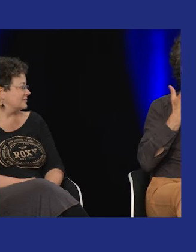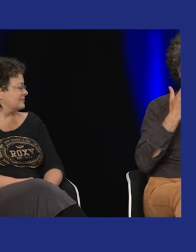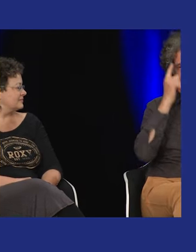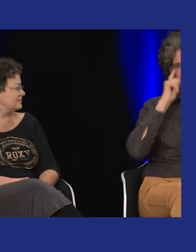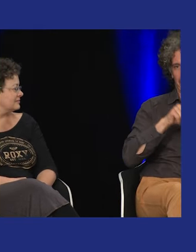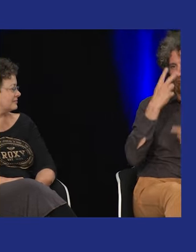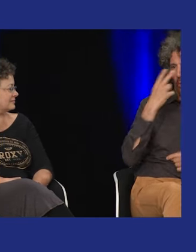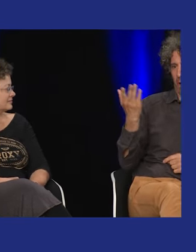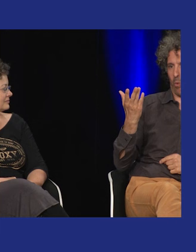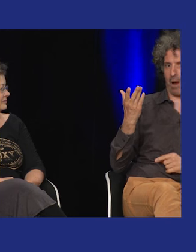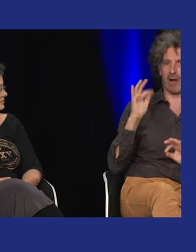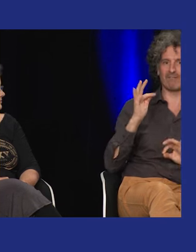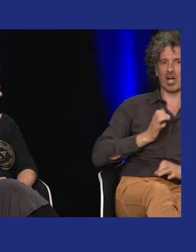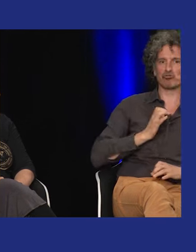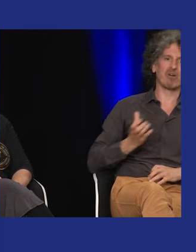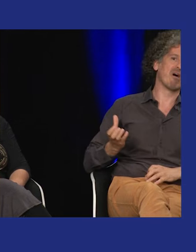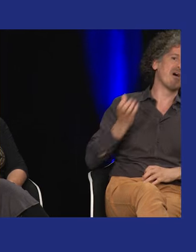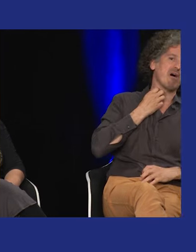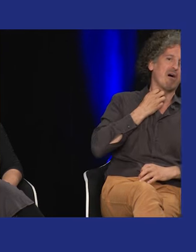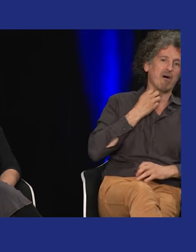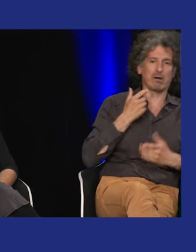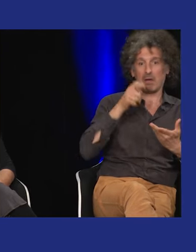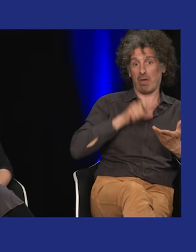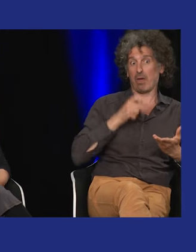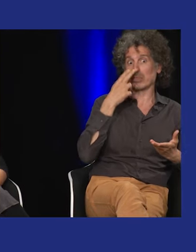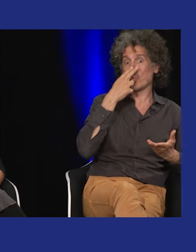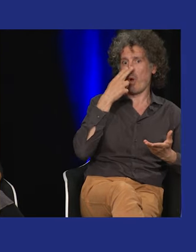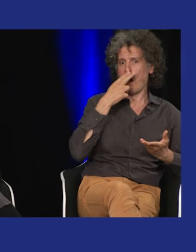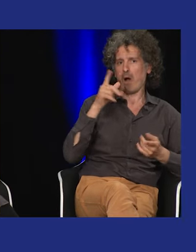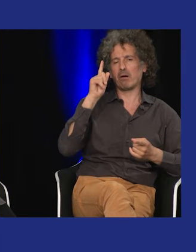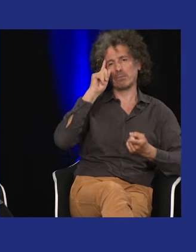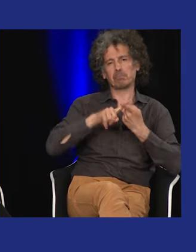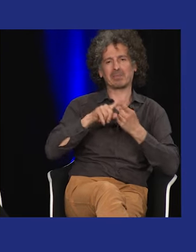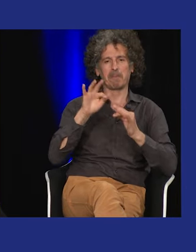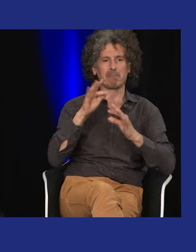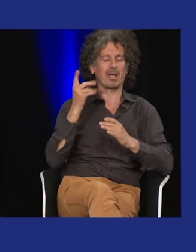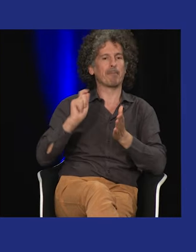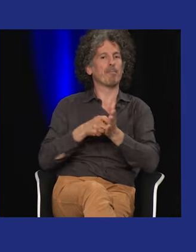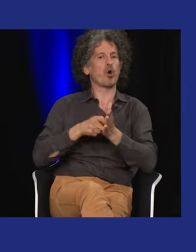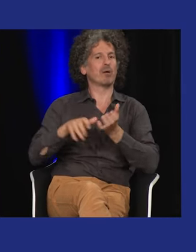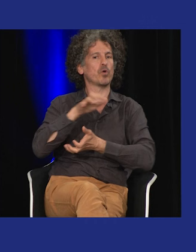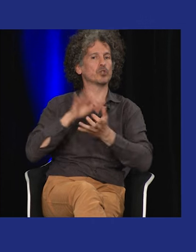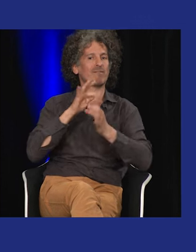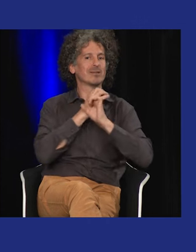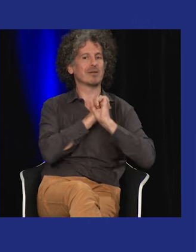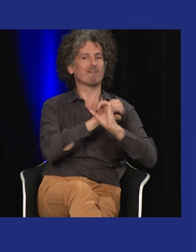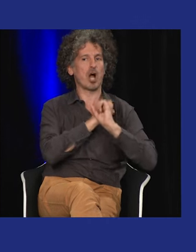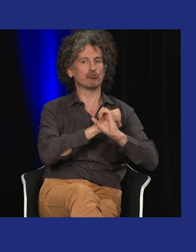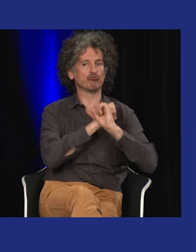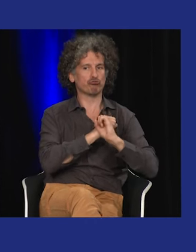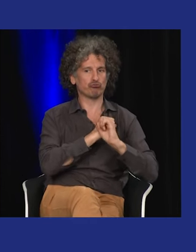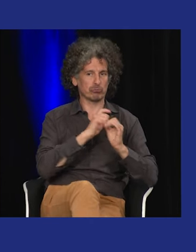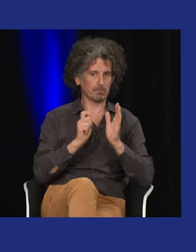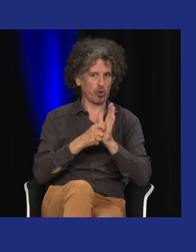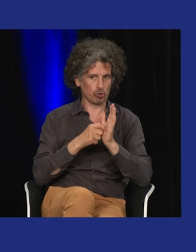sculpteurs et ce qu'on peut constater c'est, vous voyez, ce fauve qui attrape le nègre, la chasse au nègre qui